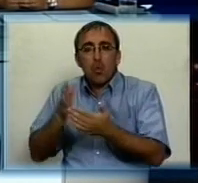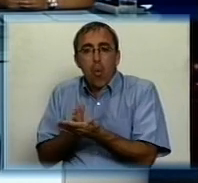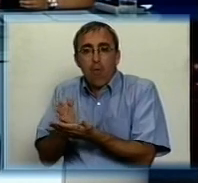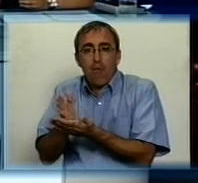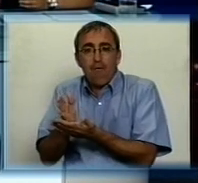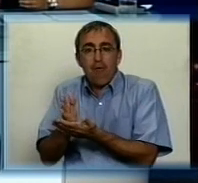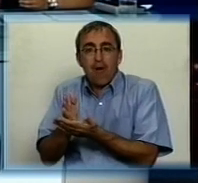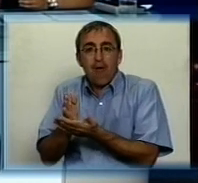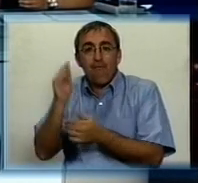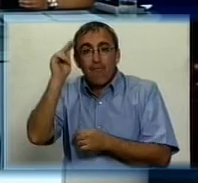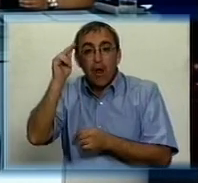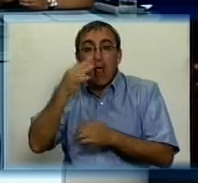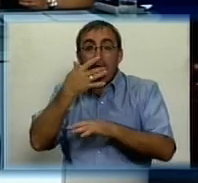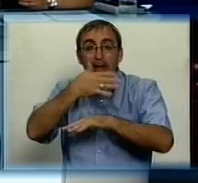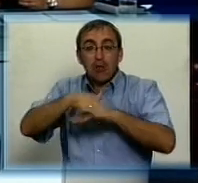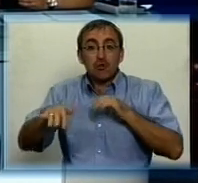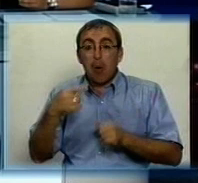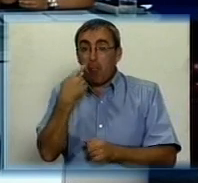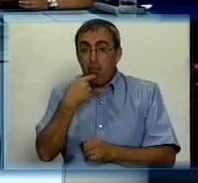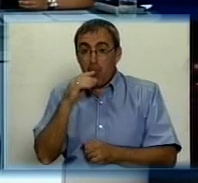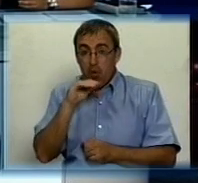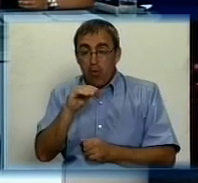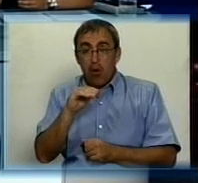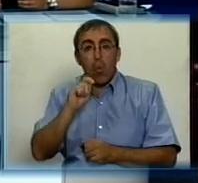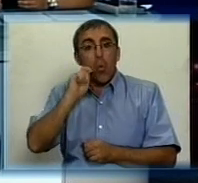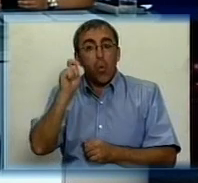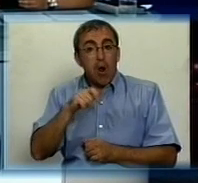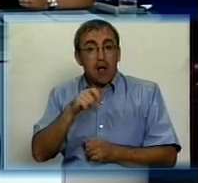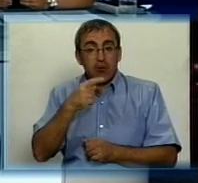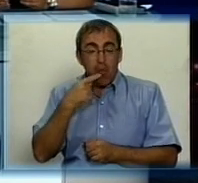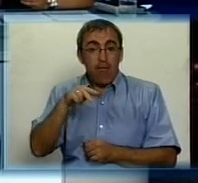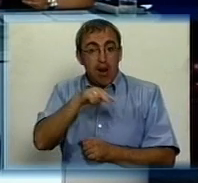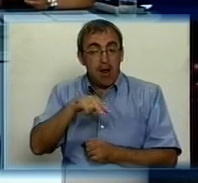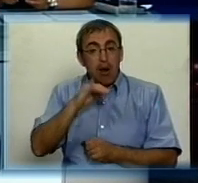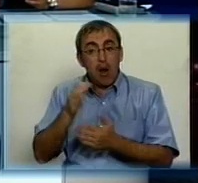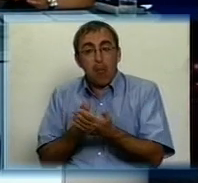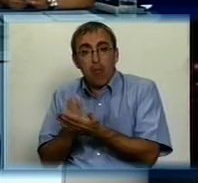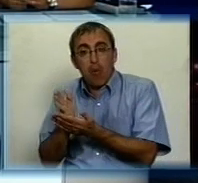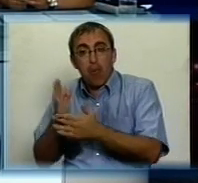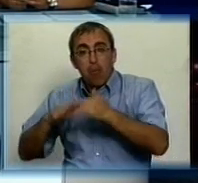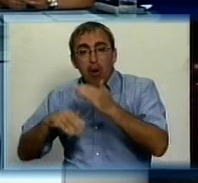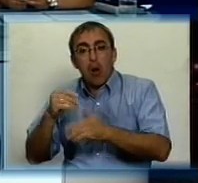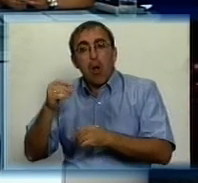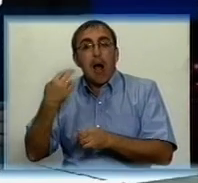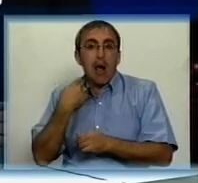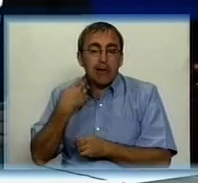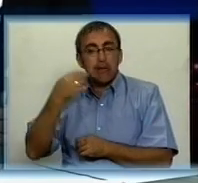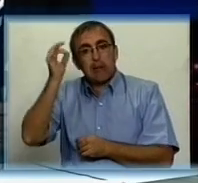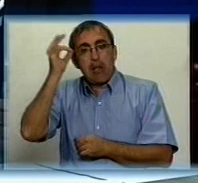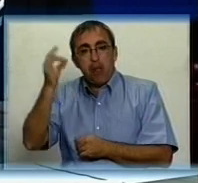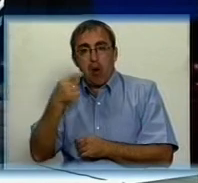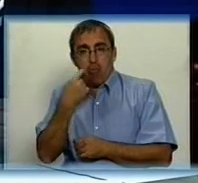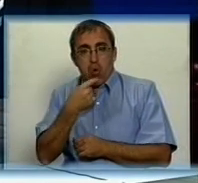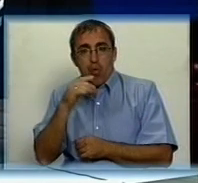факультет іноземної мови, звичайно, обов'язково українська мова-література. І профіль – англійська чи німецька мова. Тому